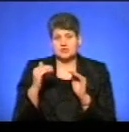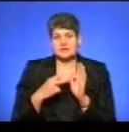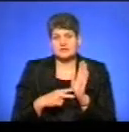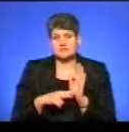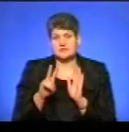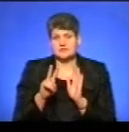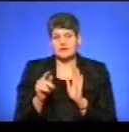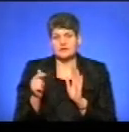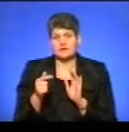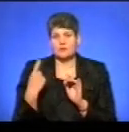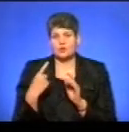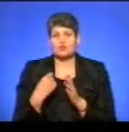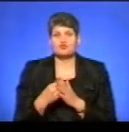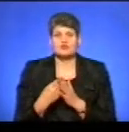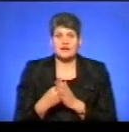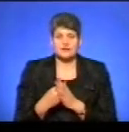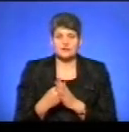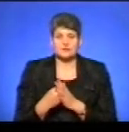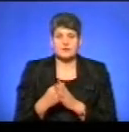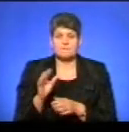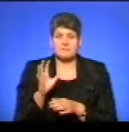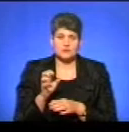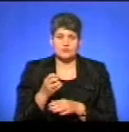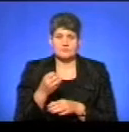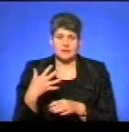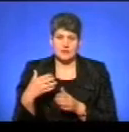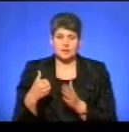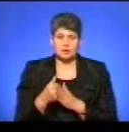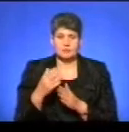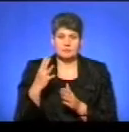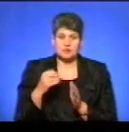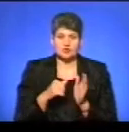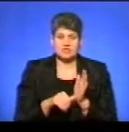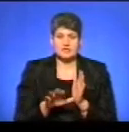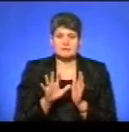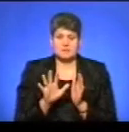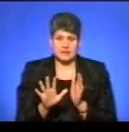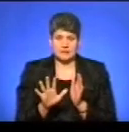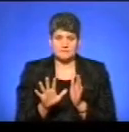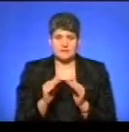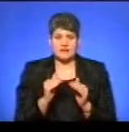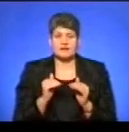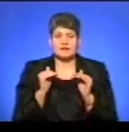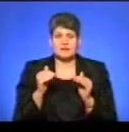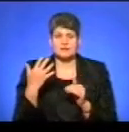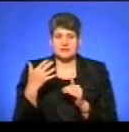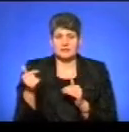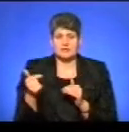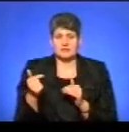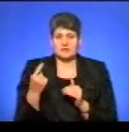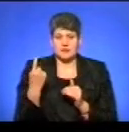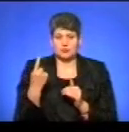гривні. Для обласного бюджету з 515 до 565, тобто ріст на 50 гривень на